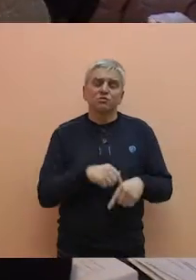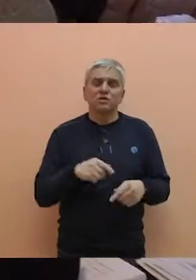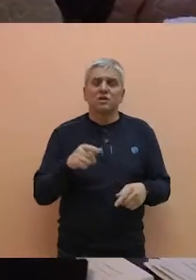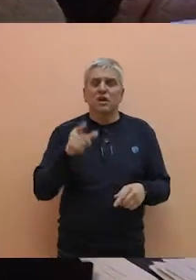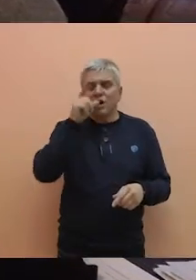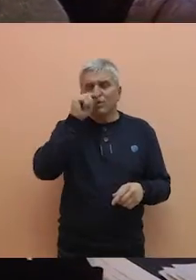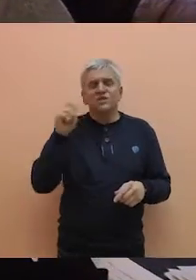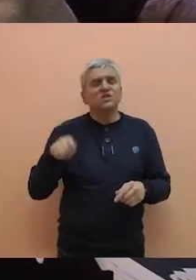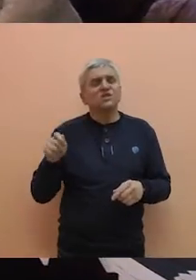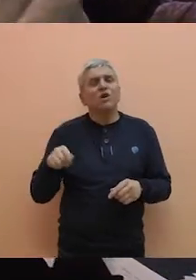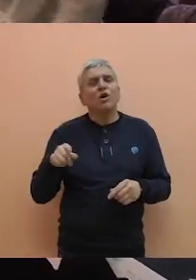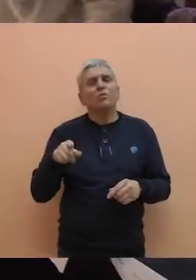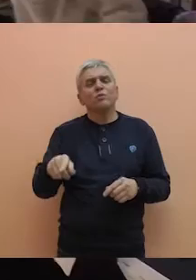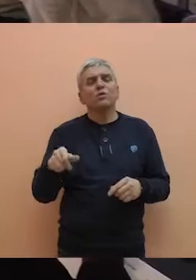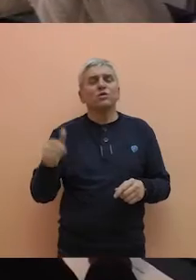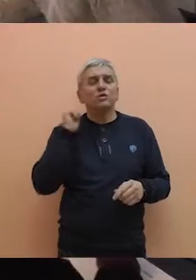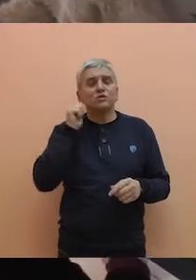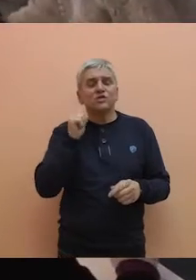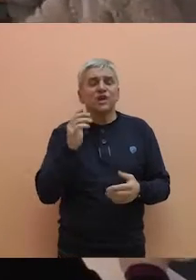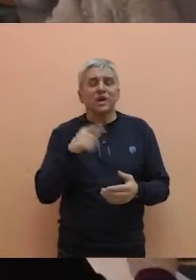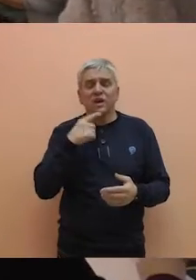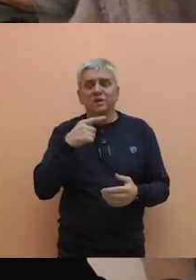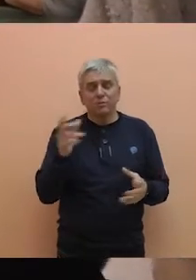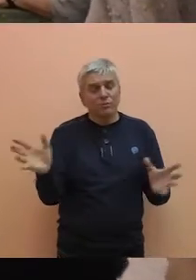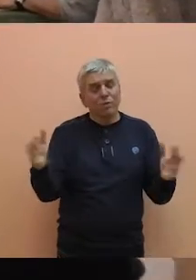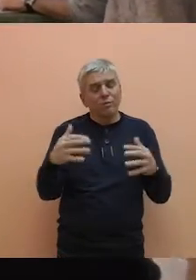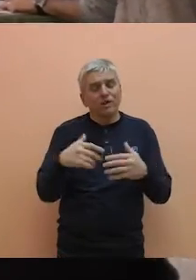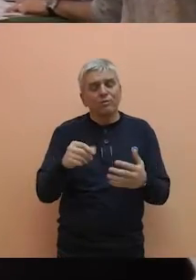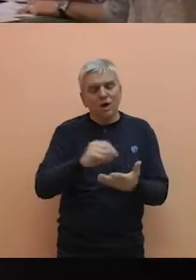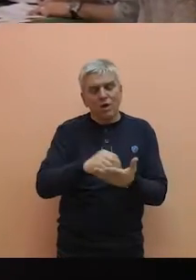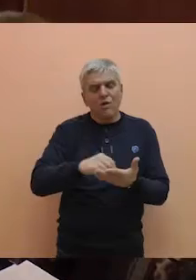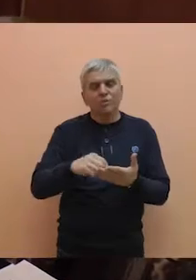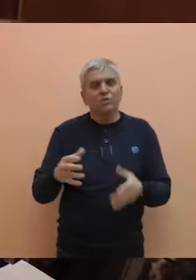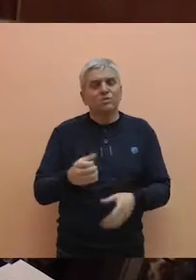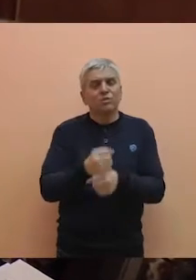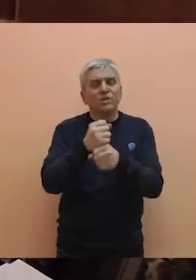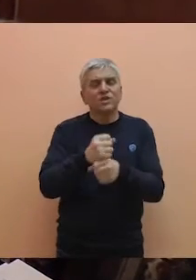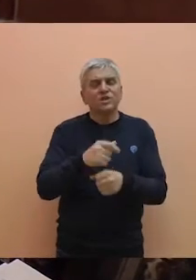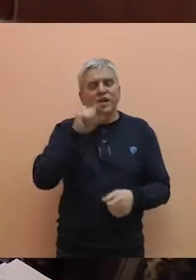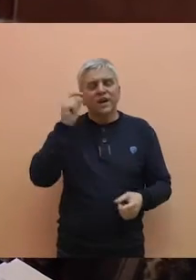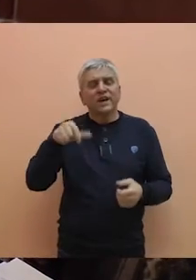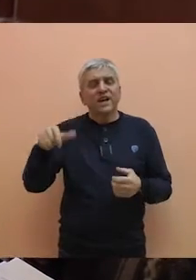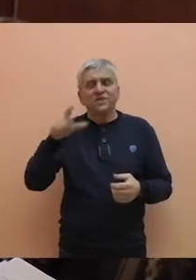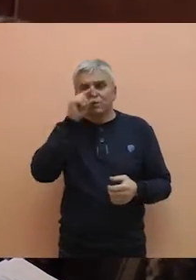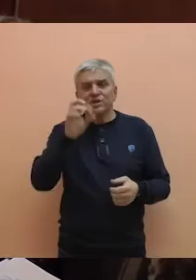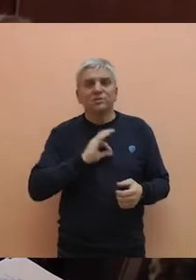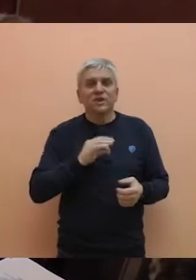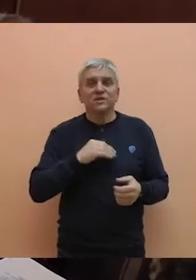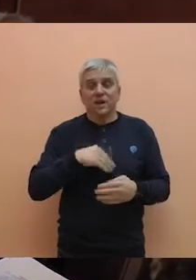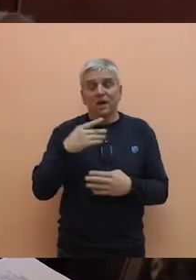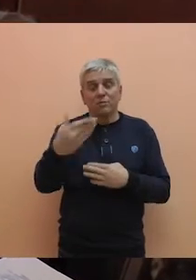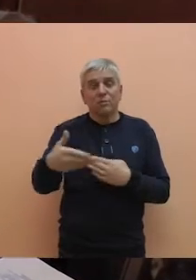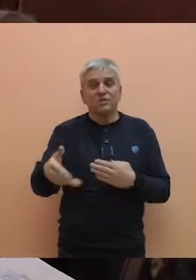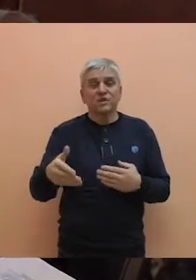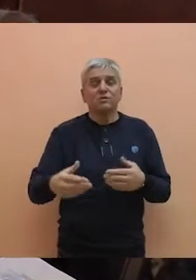Opštinski odbor pokreta dosta je bilo, juče na tribini počeo je da prikuplja potpise podrške građana, kako bi u narednom periodu